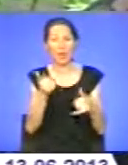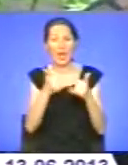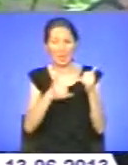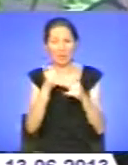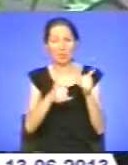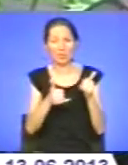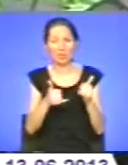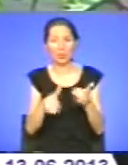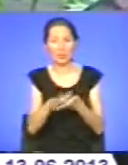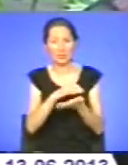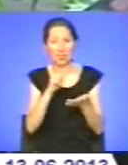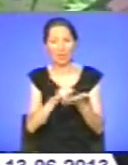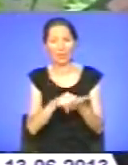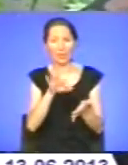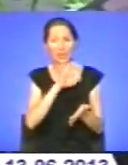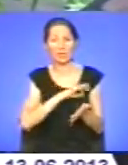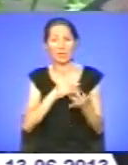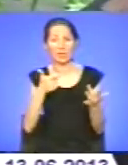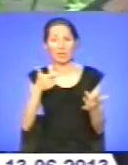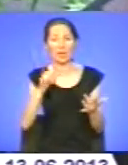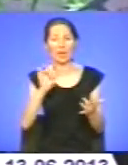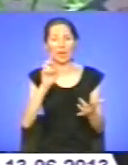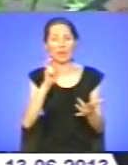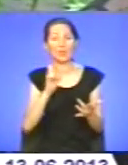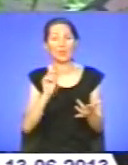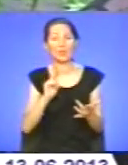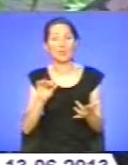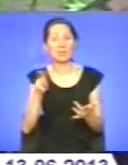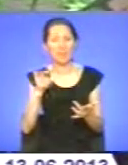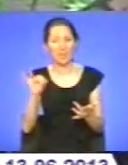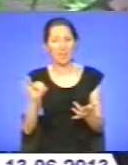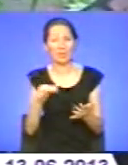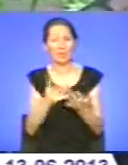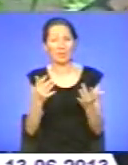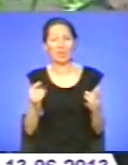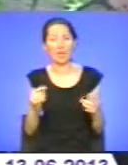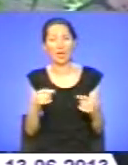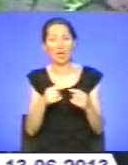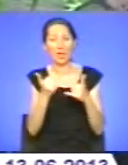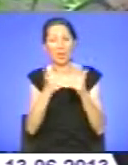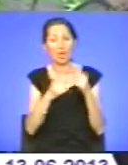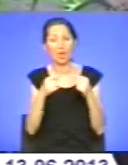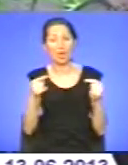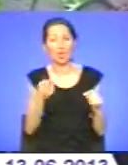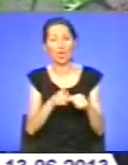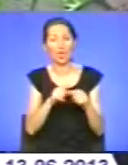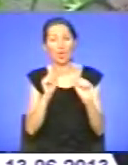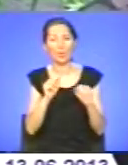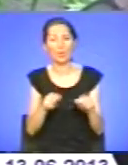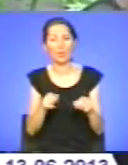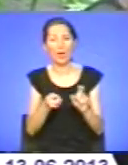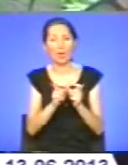методи використання різних гербіцидів, різних речовин, які можна боротися